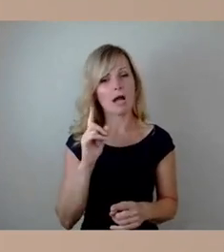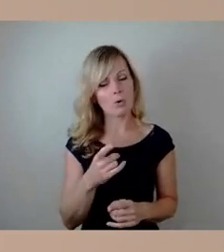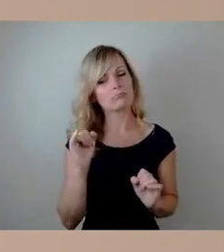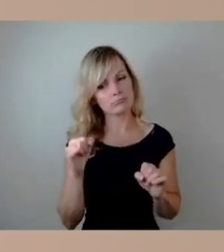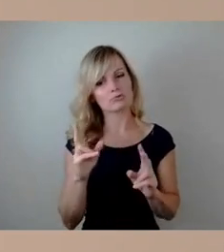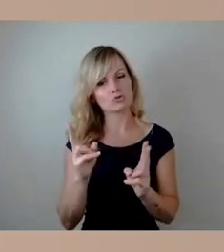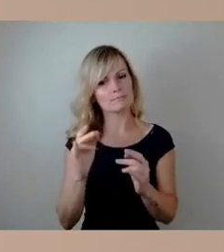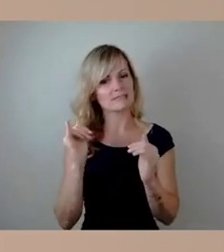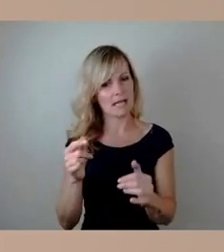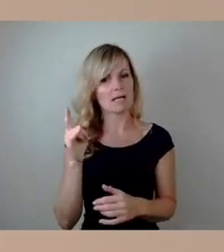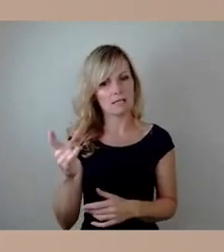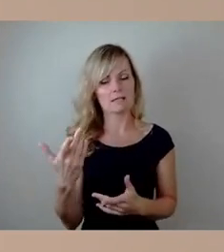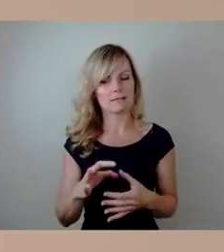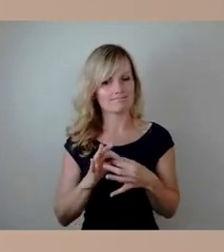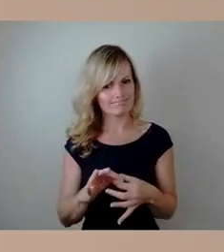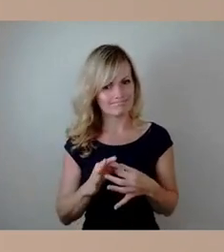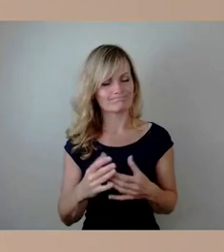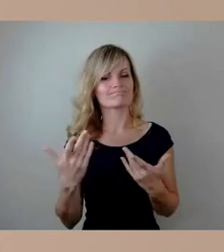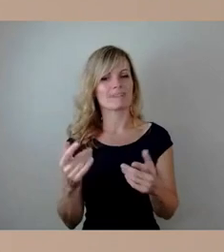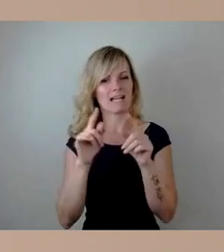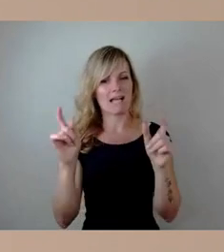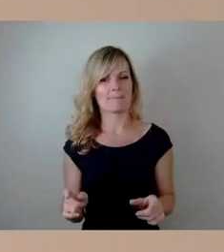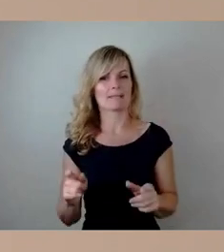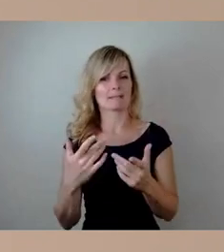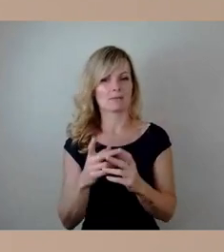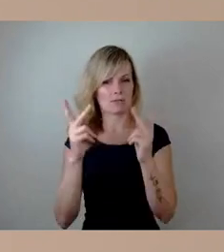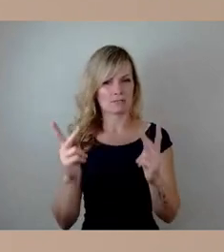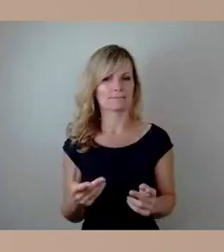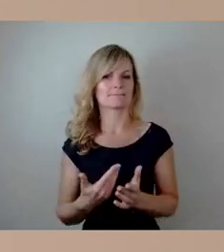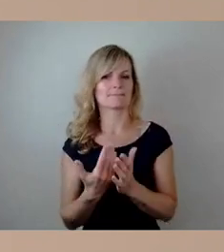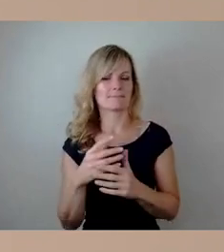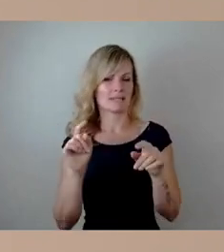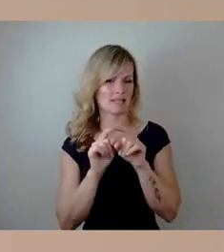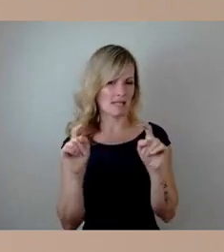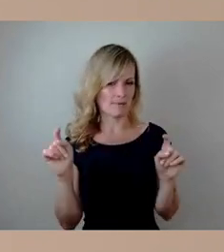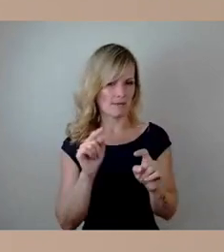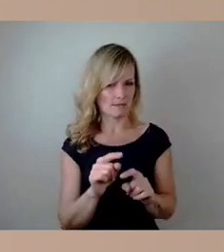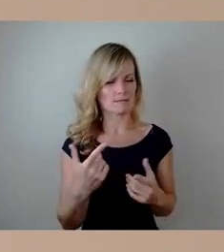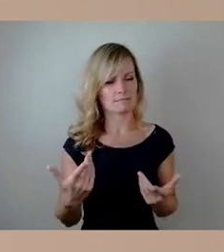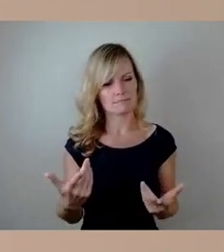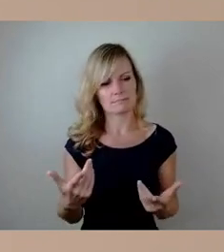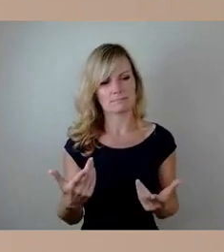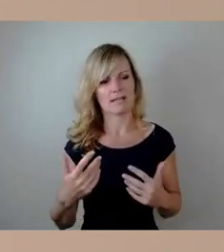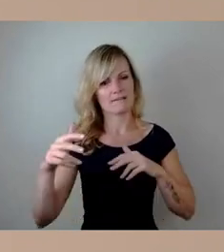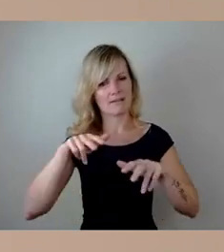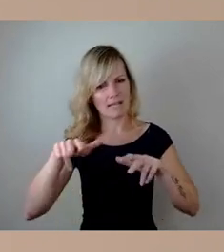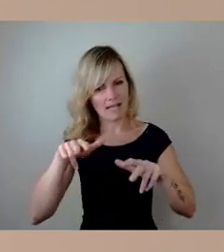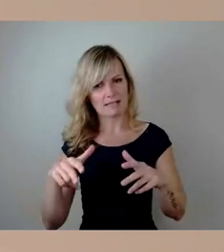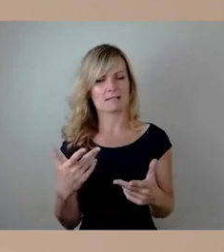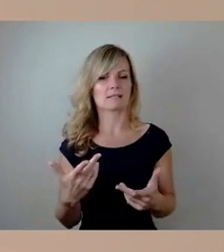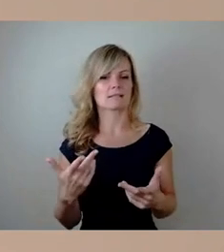Rahmenkonzept das Thema sozusagen Verkehrserschließung